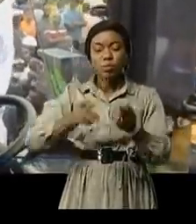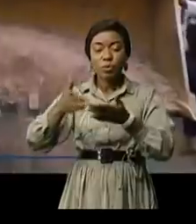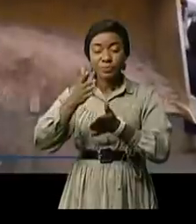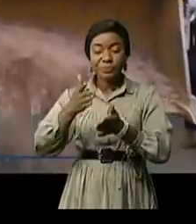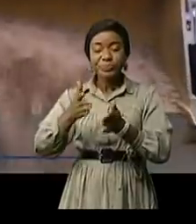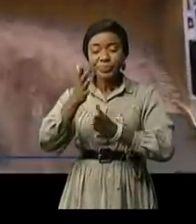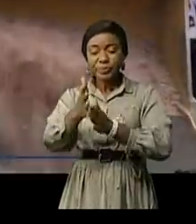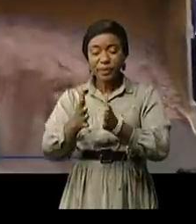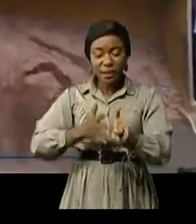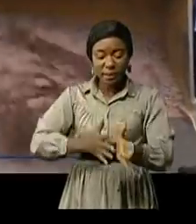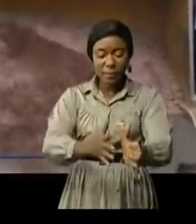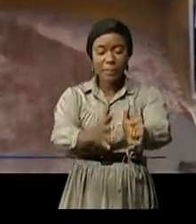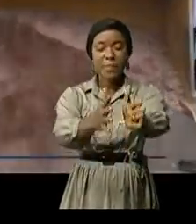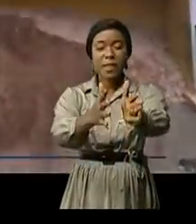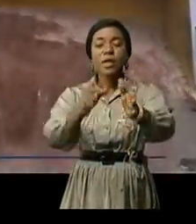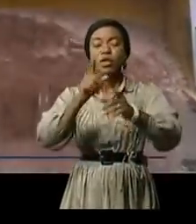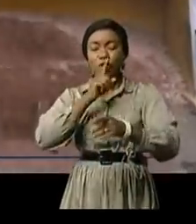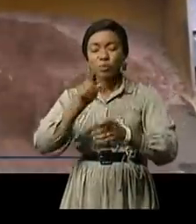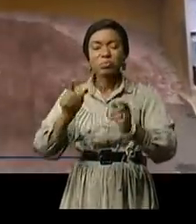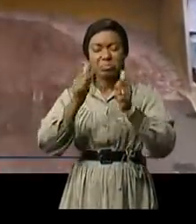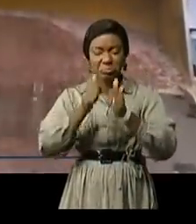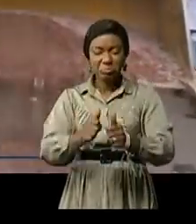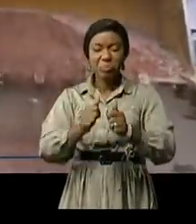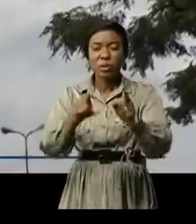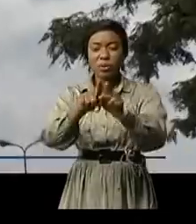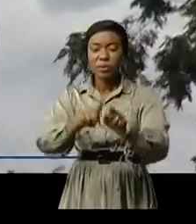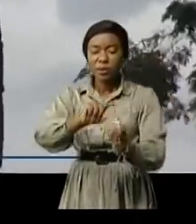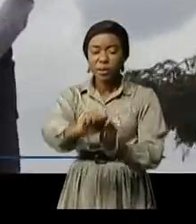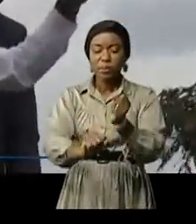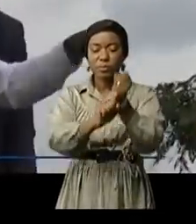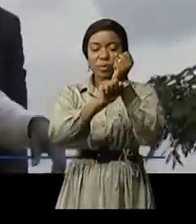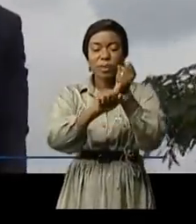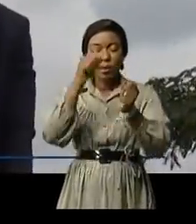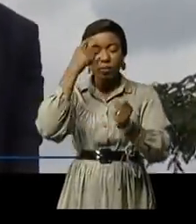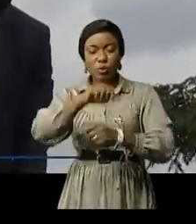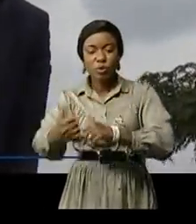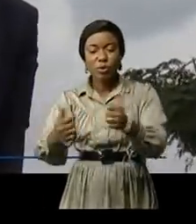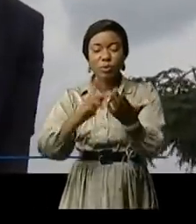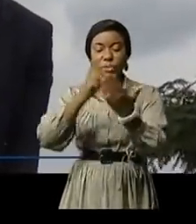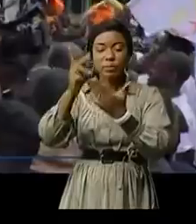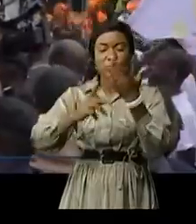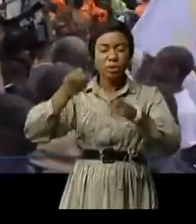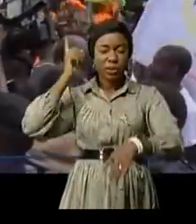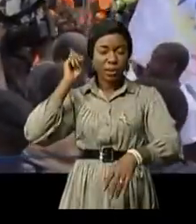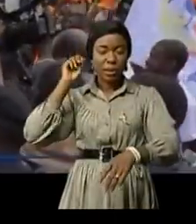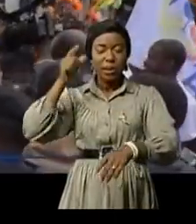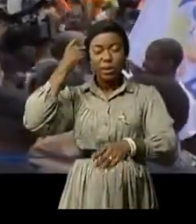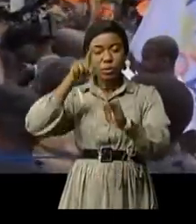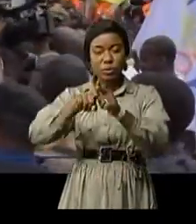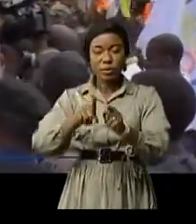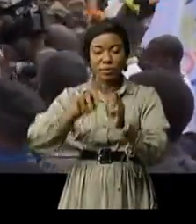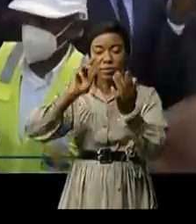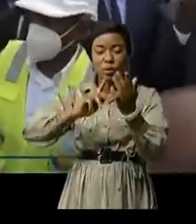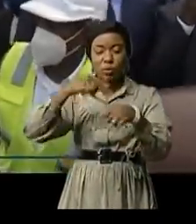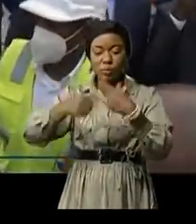circulation fluide. Kinshasa sans trou vient en appui à d'autres projets tels que Chilengelo et Moderne Construction et il va s'exécuter